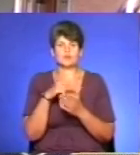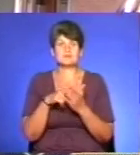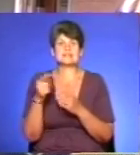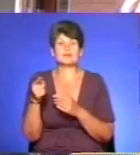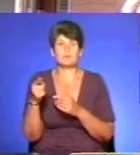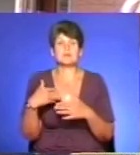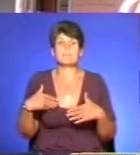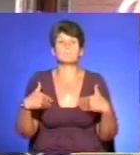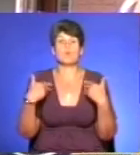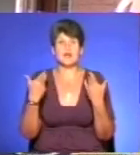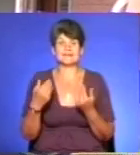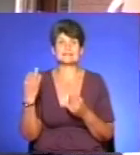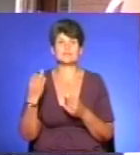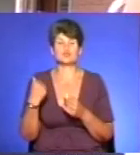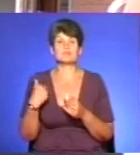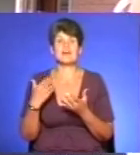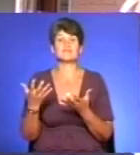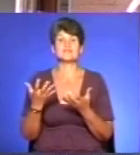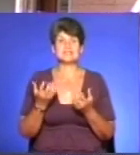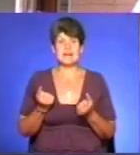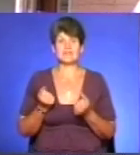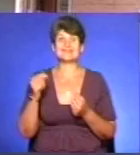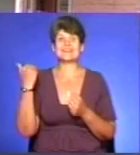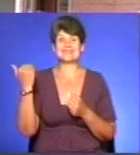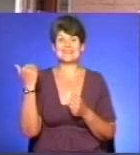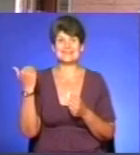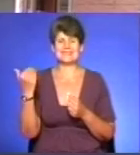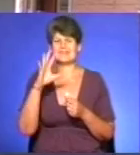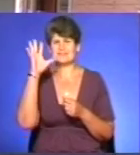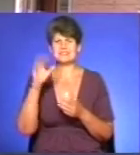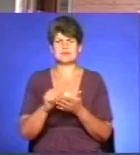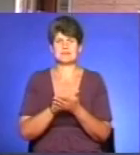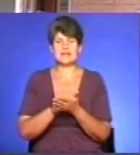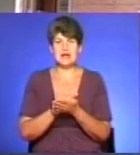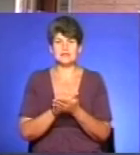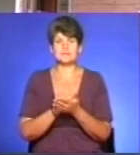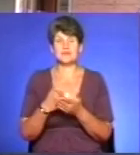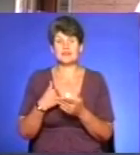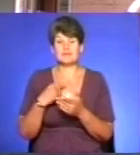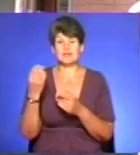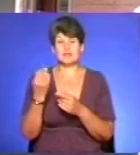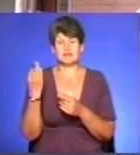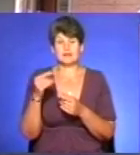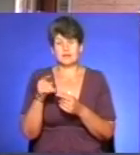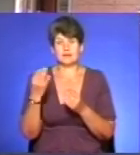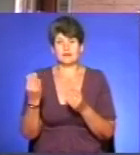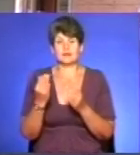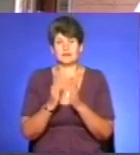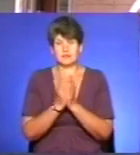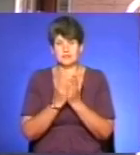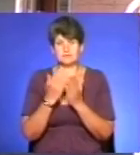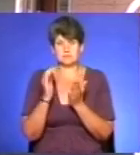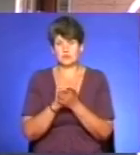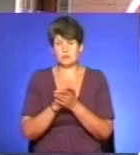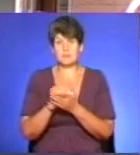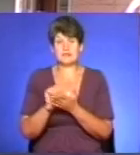мені порадили мої друзі-історики, щоб я взяв її всі повністю матеріали. Я в її книжці ознайомився з такими матеріалами, що